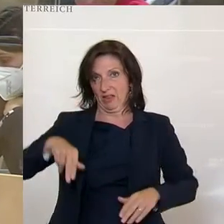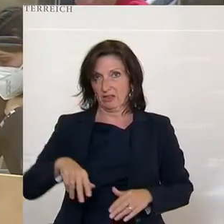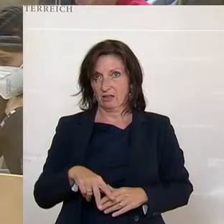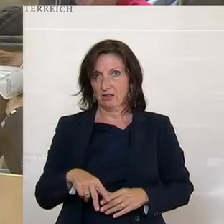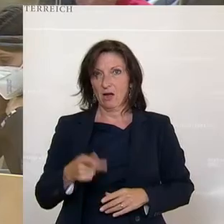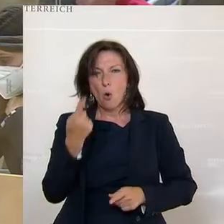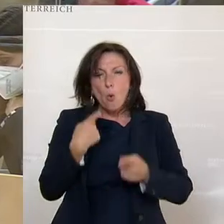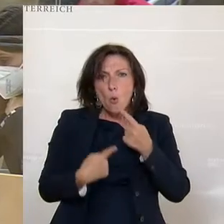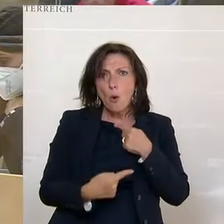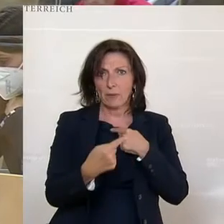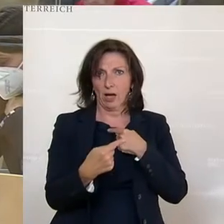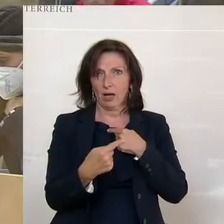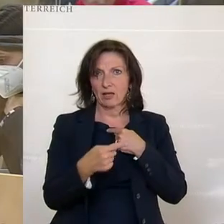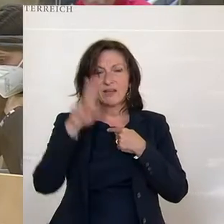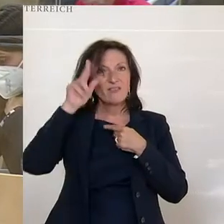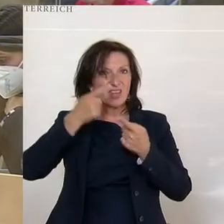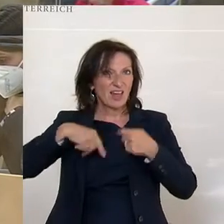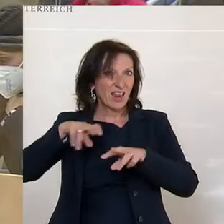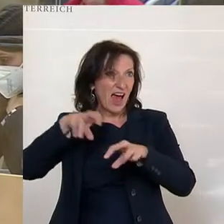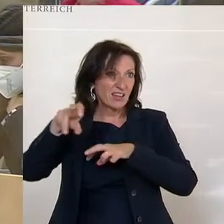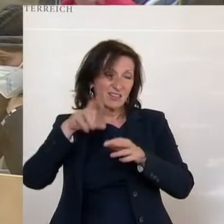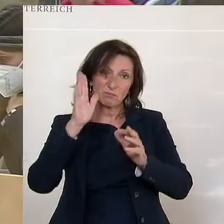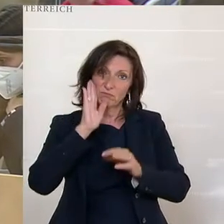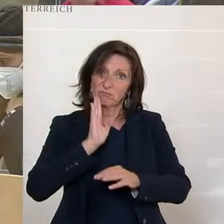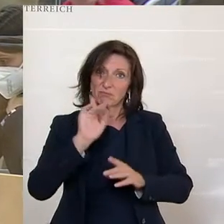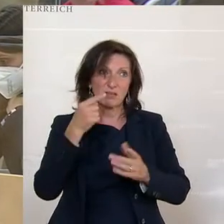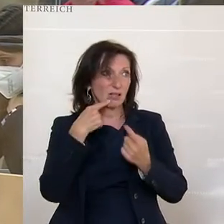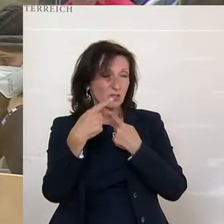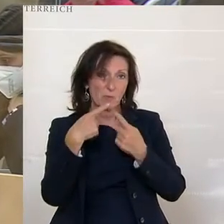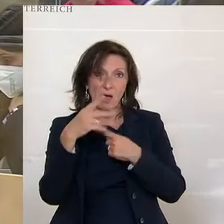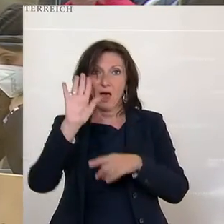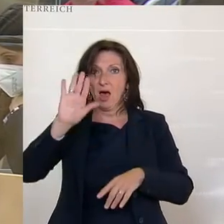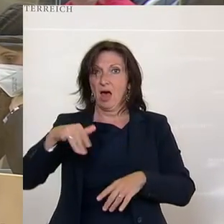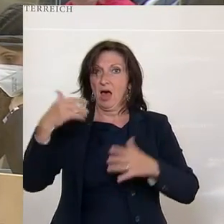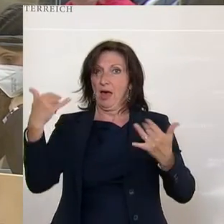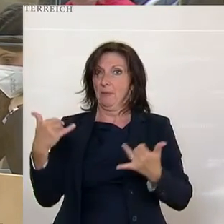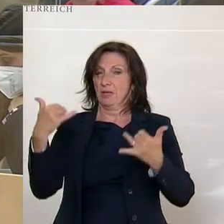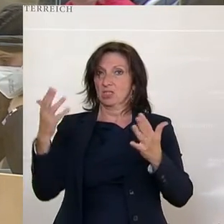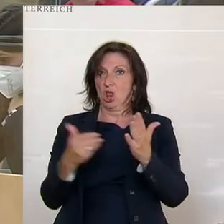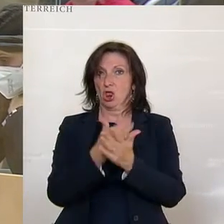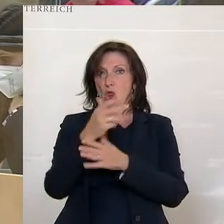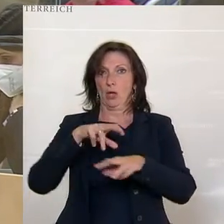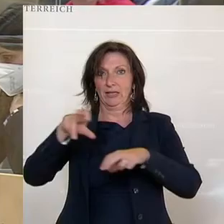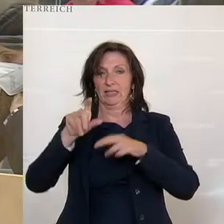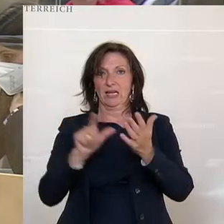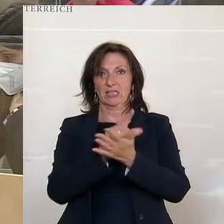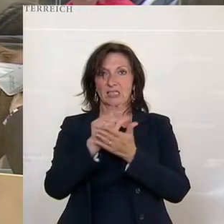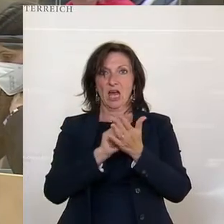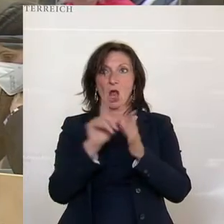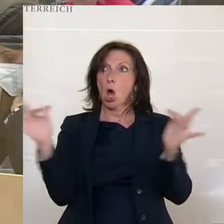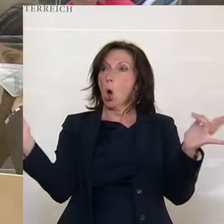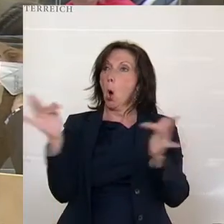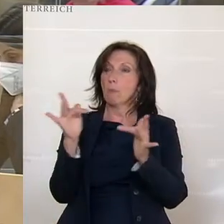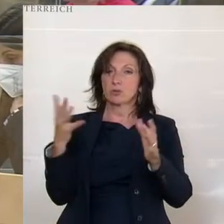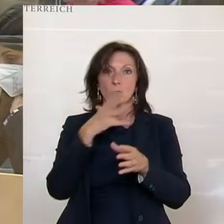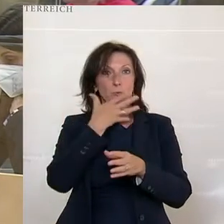Umgekehrt bitte mit der Wiener Landesregierung reden, denn seit Beginn der neuen Legislaturperiode genau null Einbindung der Opposition in